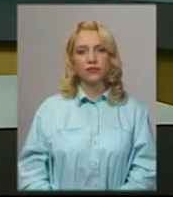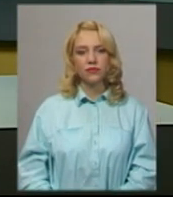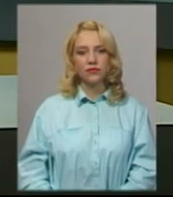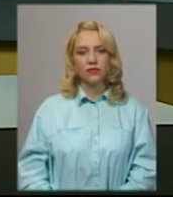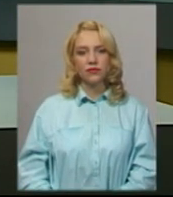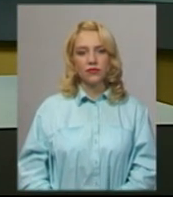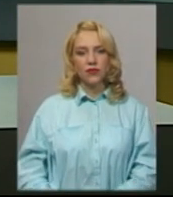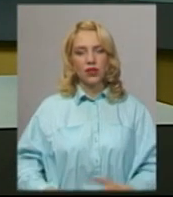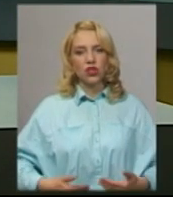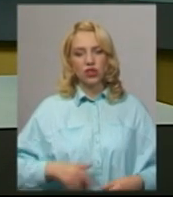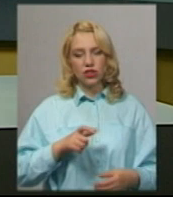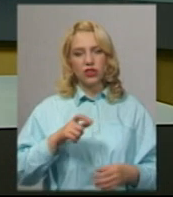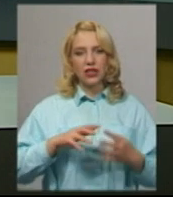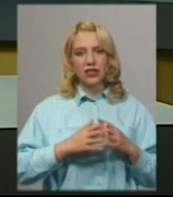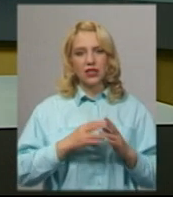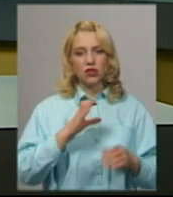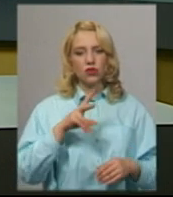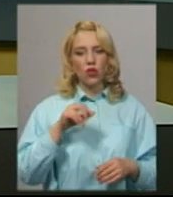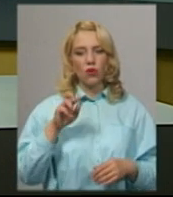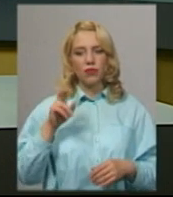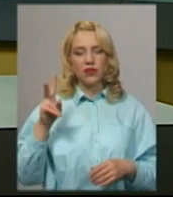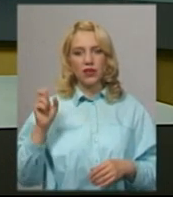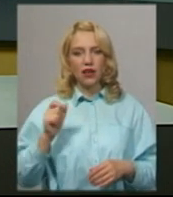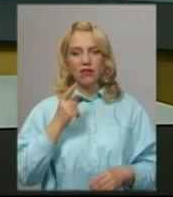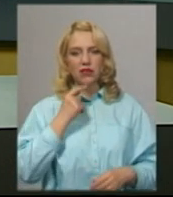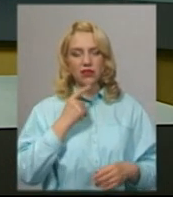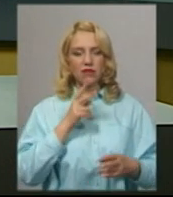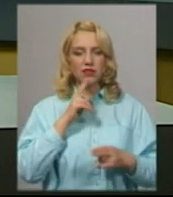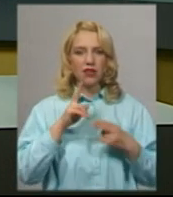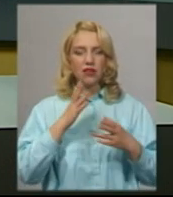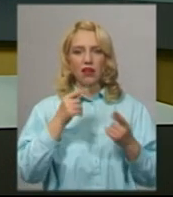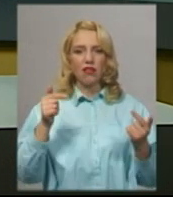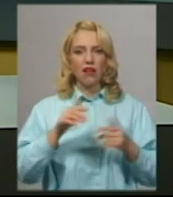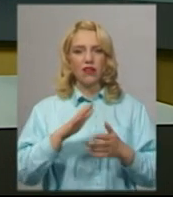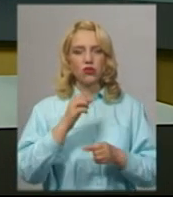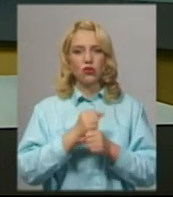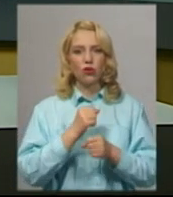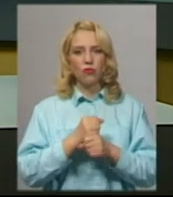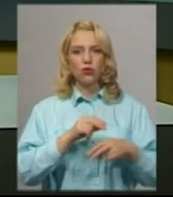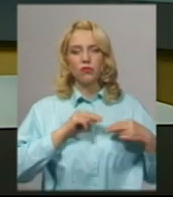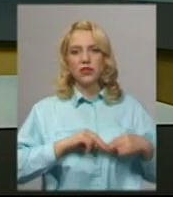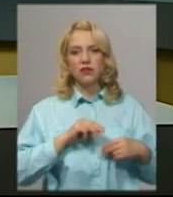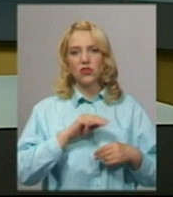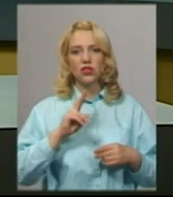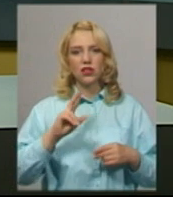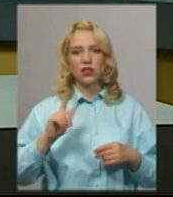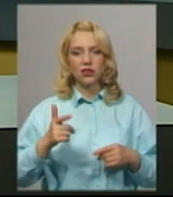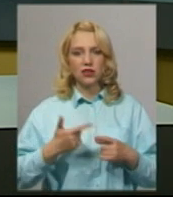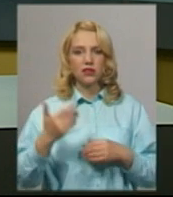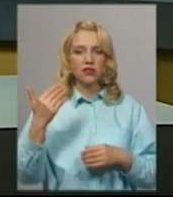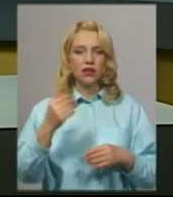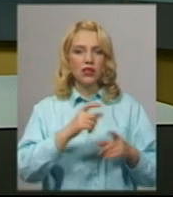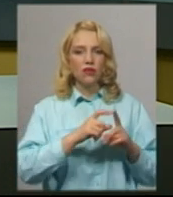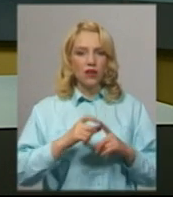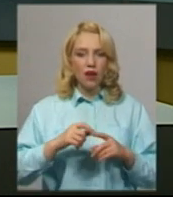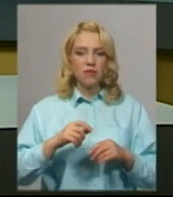Жителі села Слобідка-Красильівська скаржаться на неналежну роботу працівників житлово-експлуатаційної контори. За словами